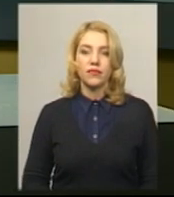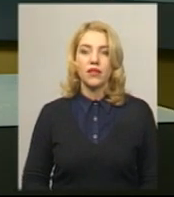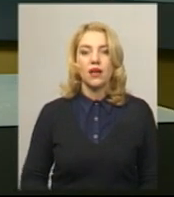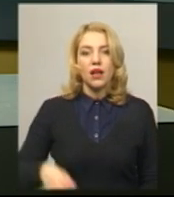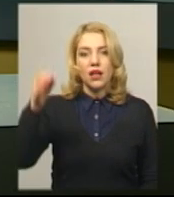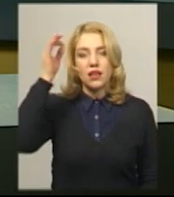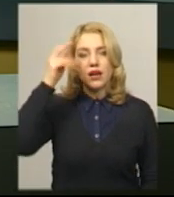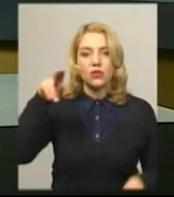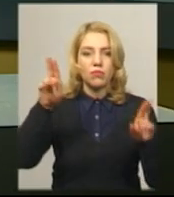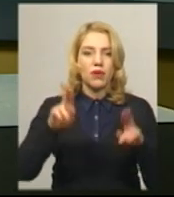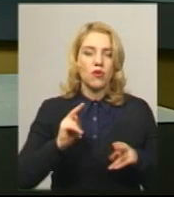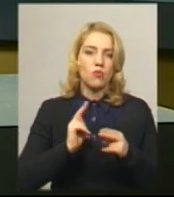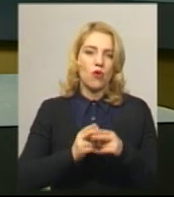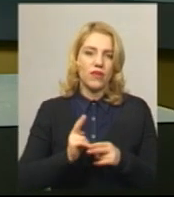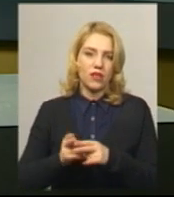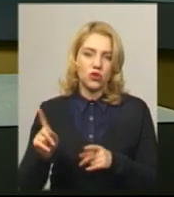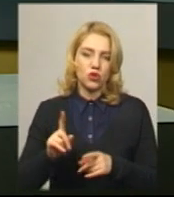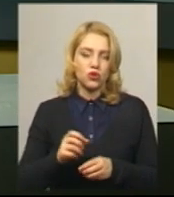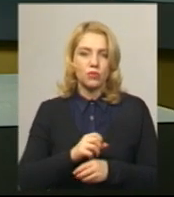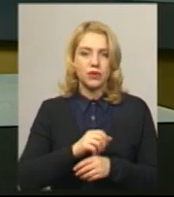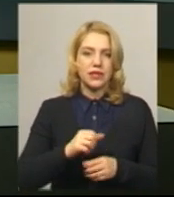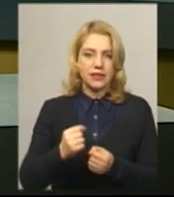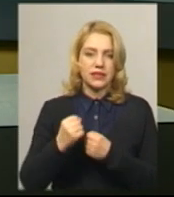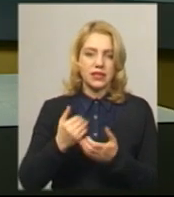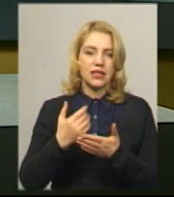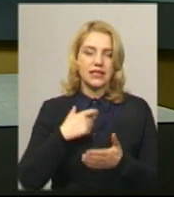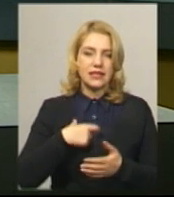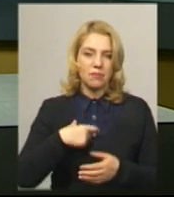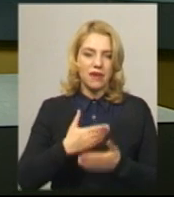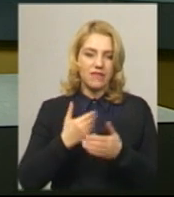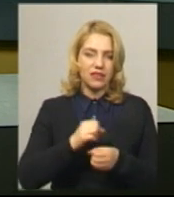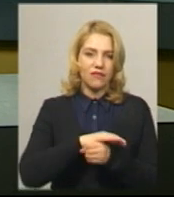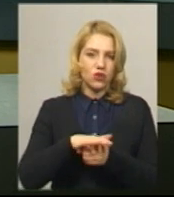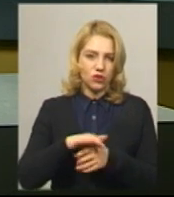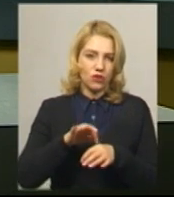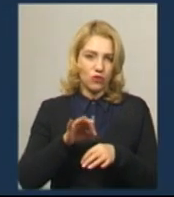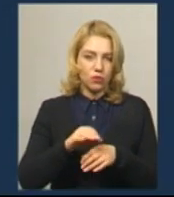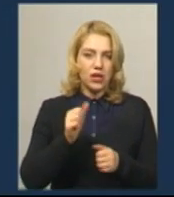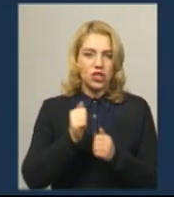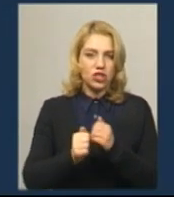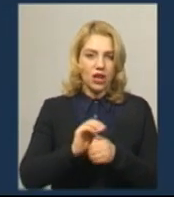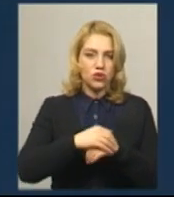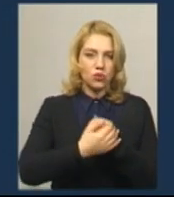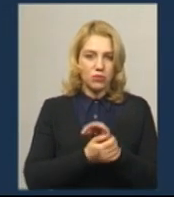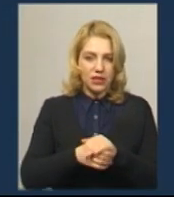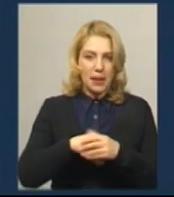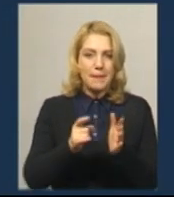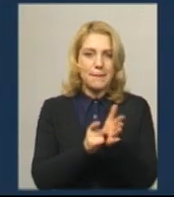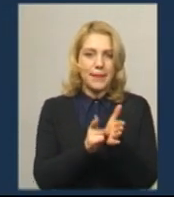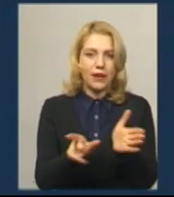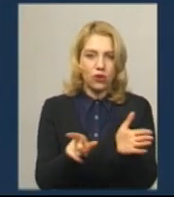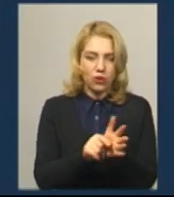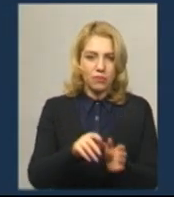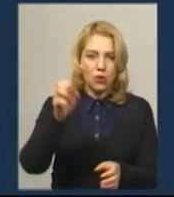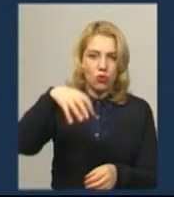Нагадуємо правила профілактики, щоб убезпечити себе від зараження вірусними хворобами. Часто мийте руки з милом під проточною водою не